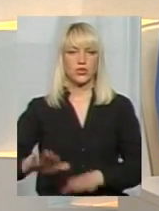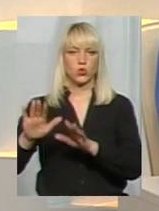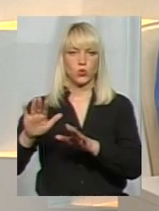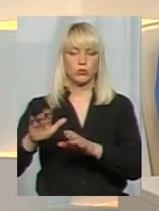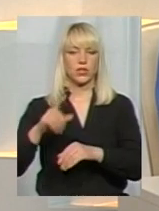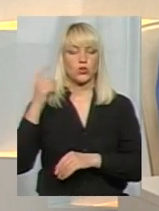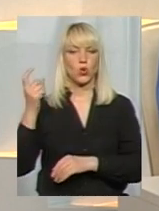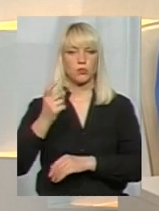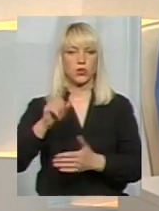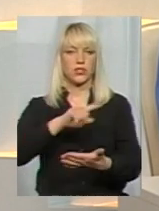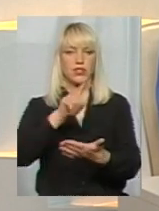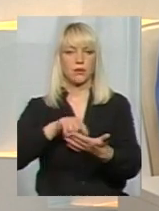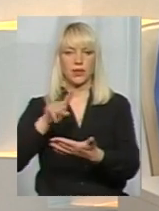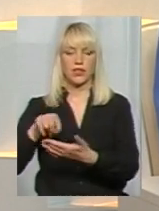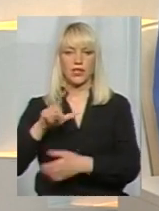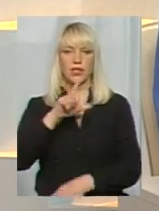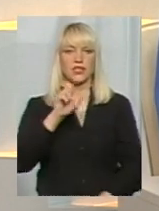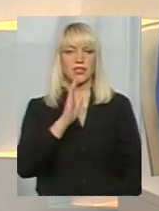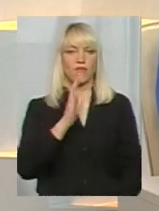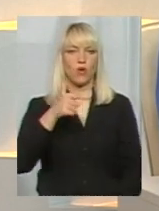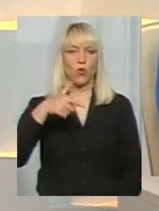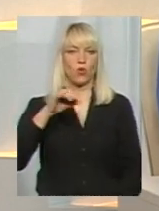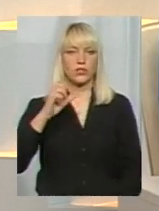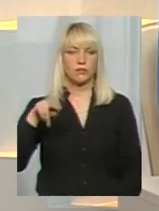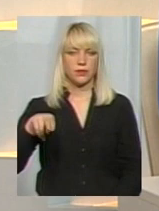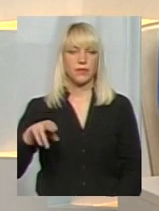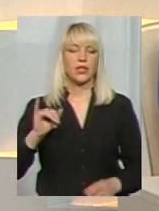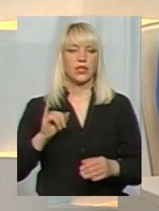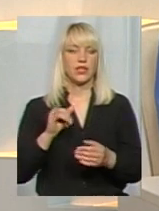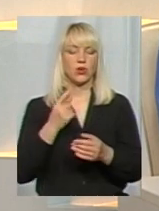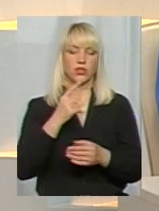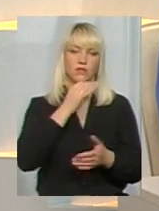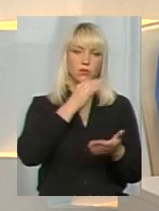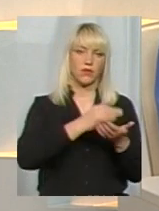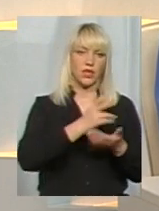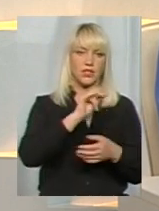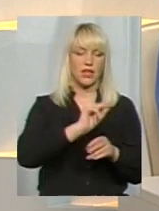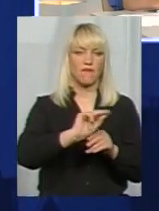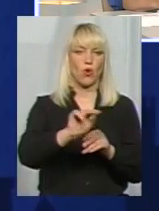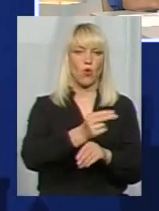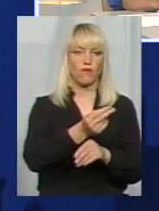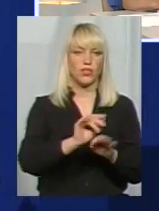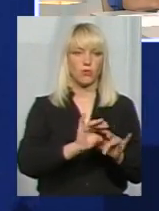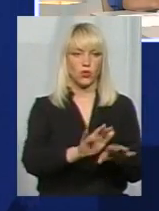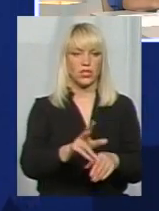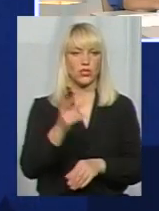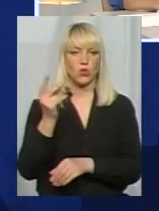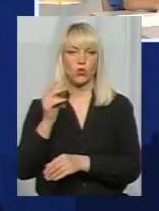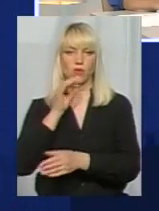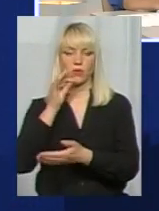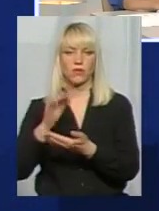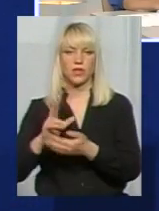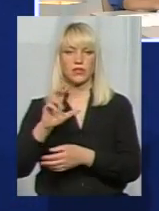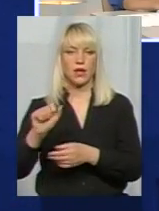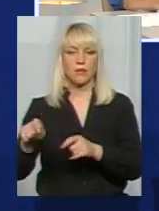господарських питань, або за ВОЗ, як ми кажемо. Відповідно, один відповідає за виховний процес, інший відповідає